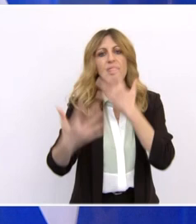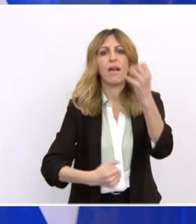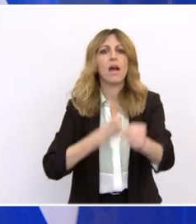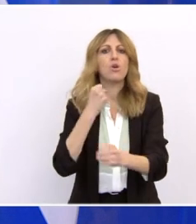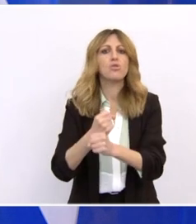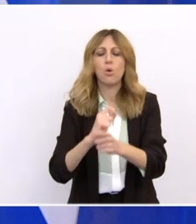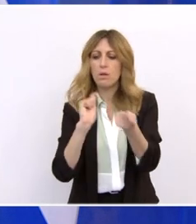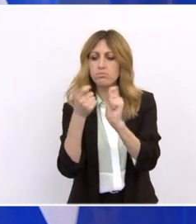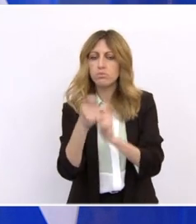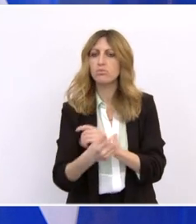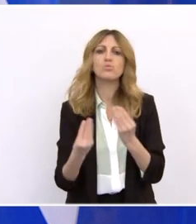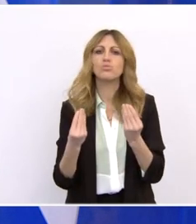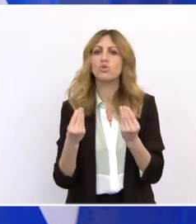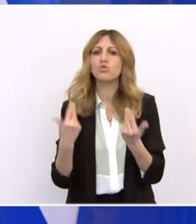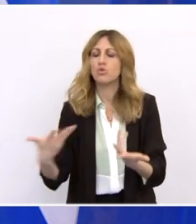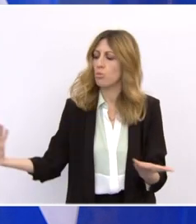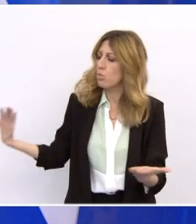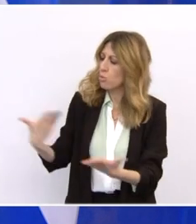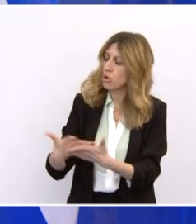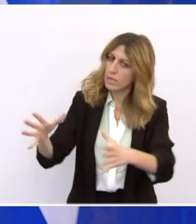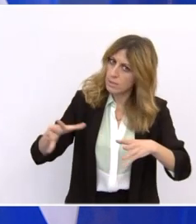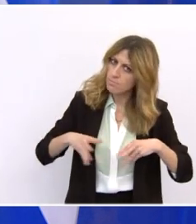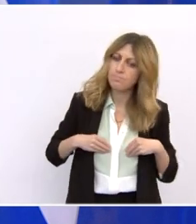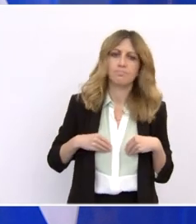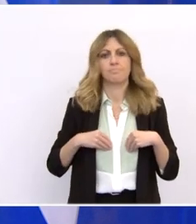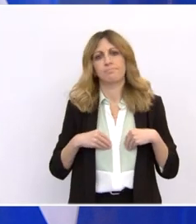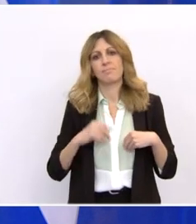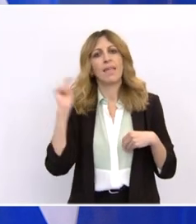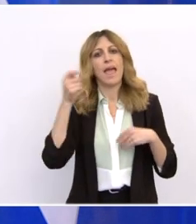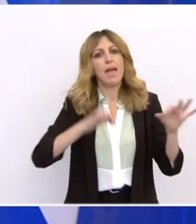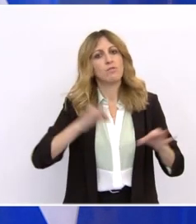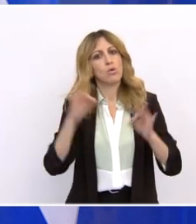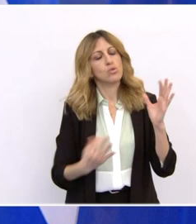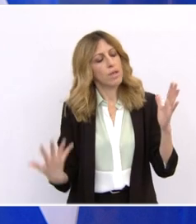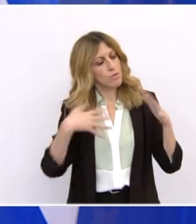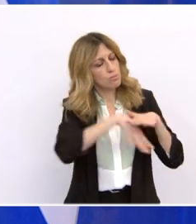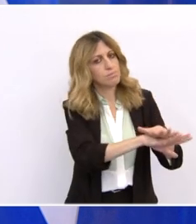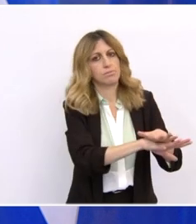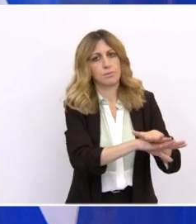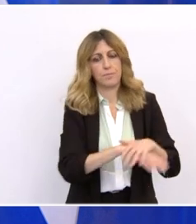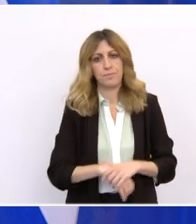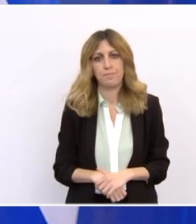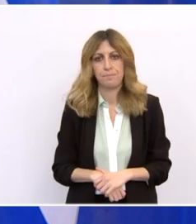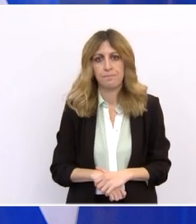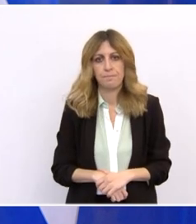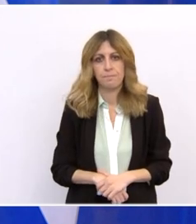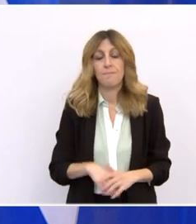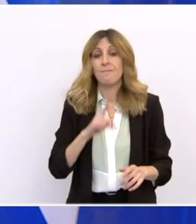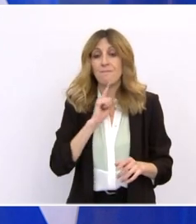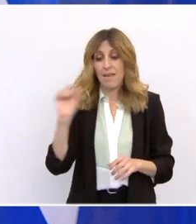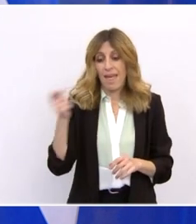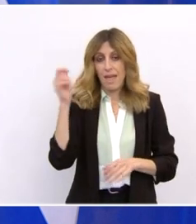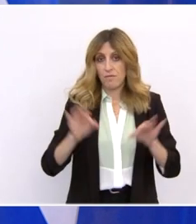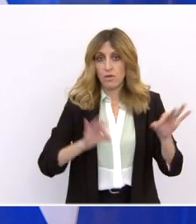κατευθύνσεις και οι διακλαδώσεις του Εθνικού Σχεδίου Ανάκαμψης έχουν καταστρωθεί στην Ελλάδα